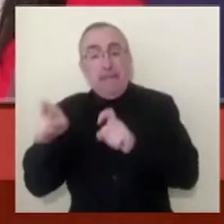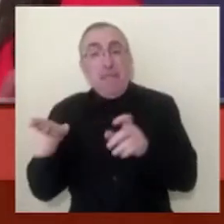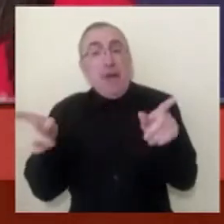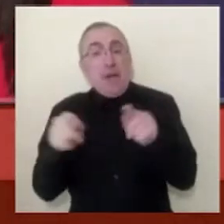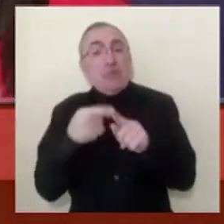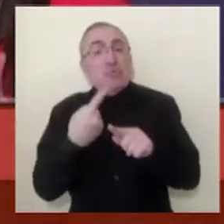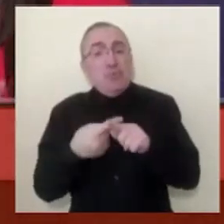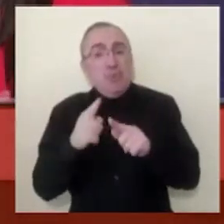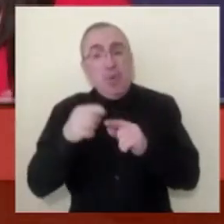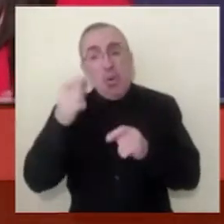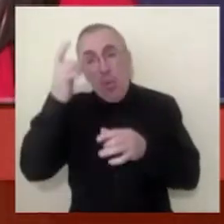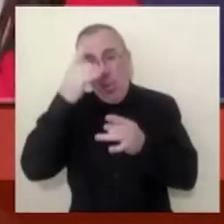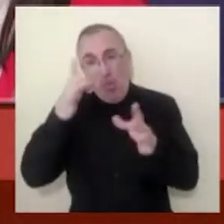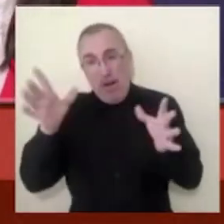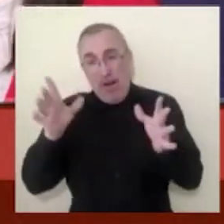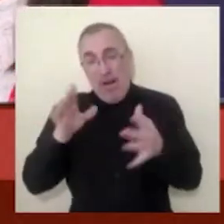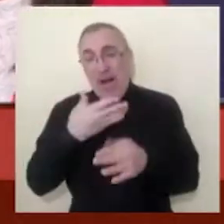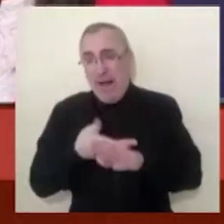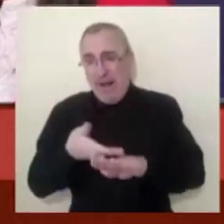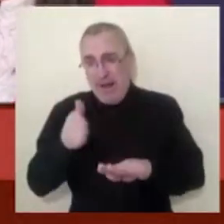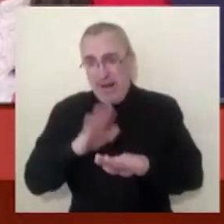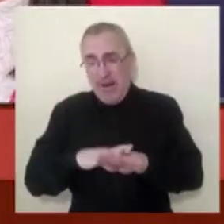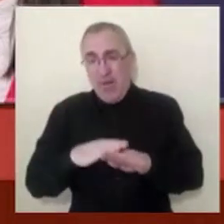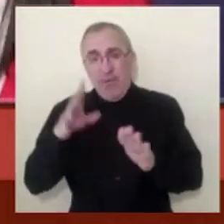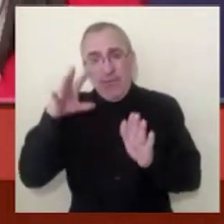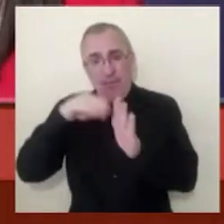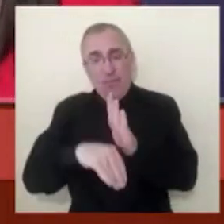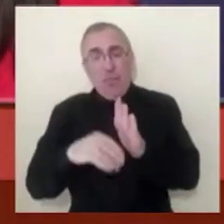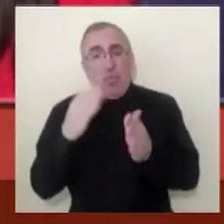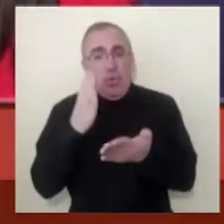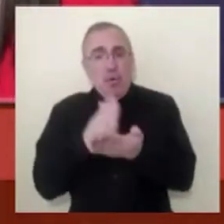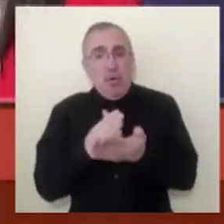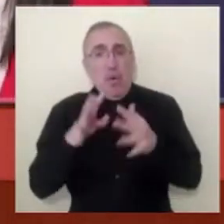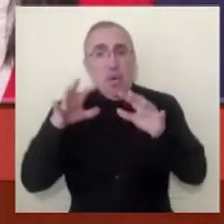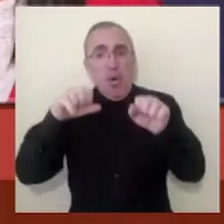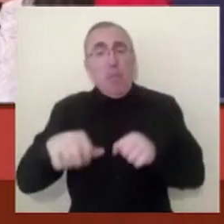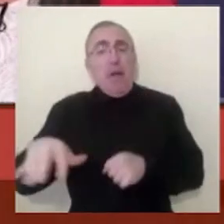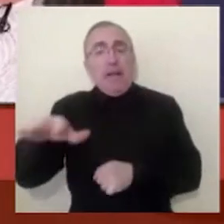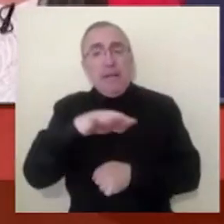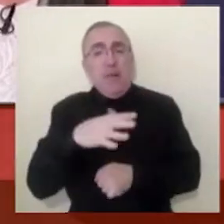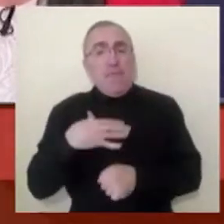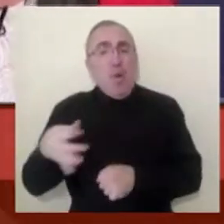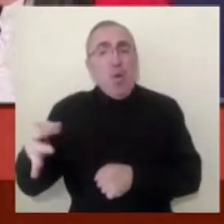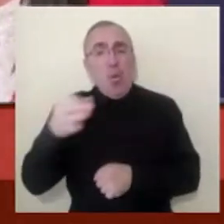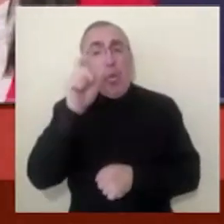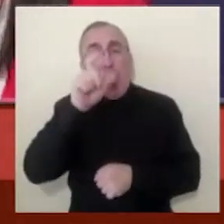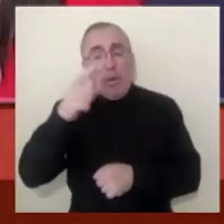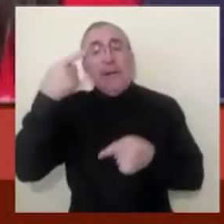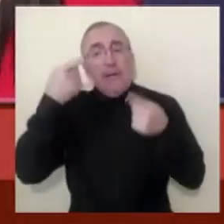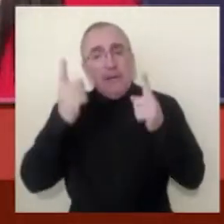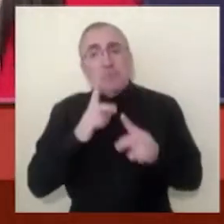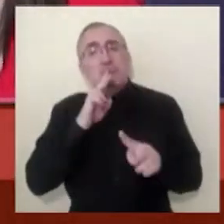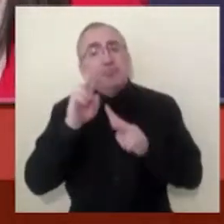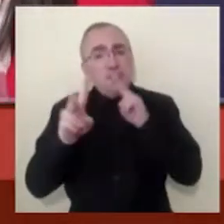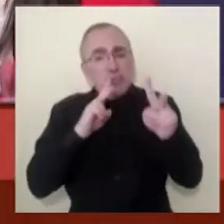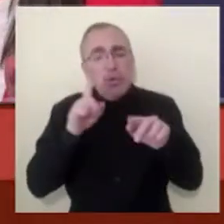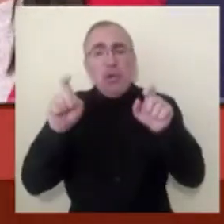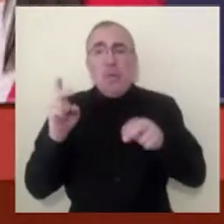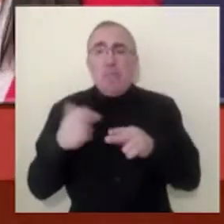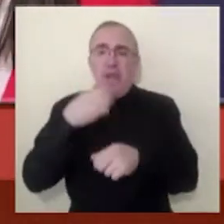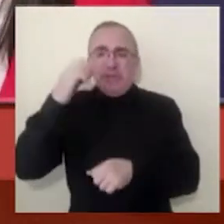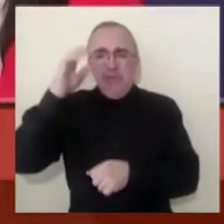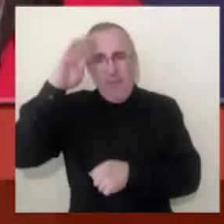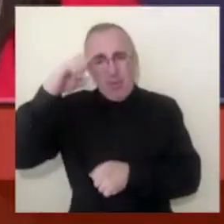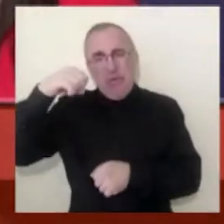Гуманітарна криза загрожує області з рахуванням того, що є окуповані території в нашій області і люди дійсно там скаржуються, сидять без води, світла,